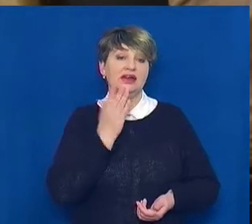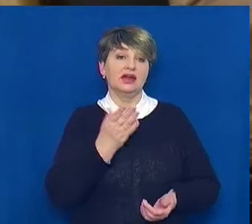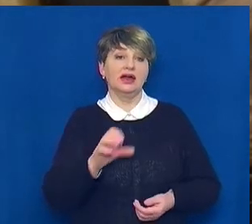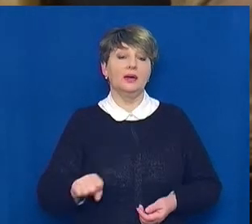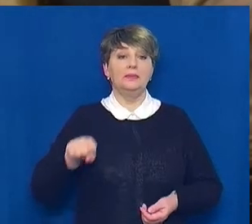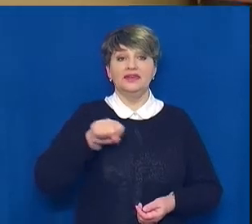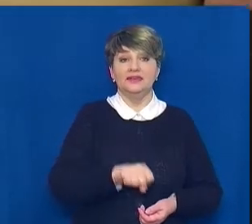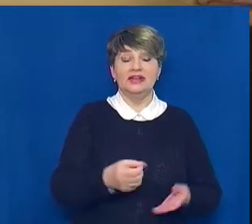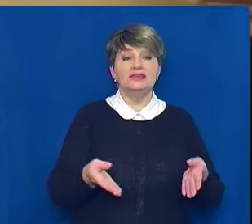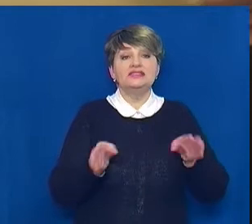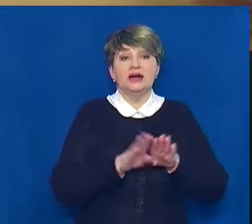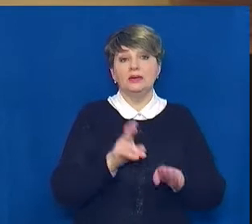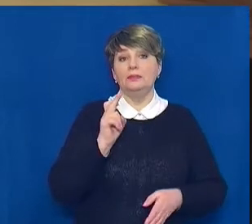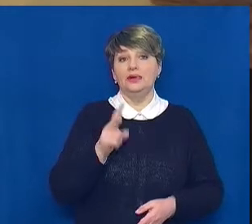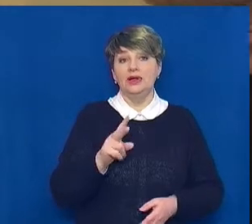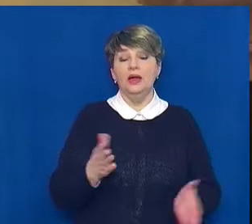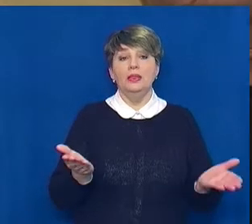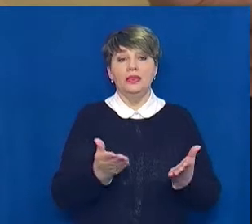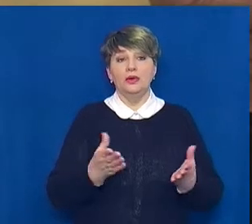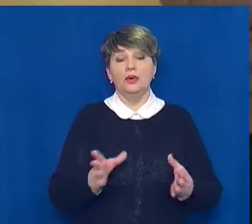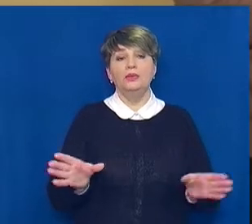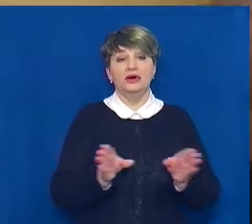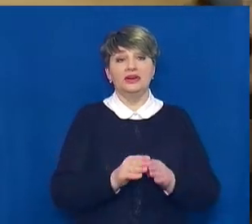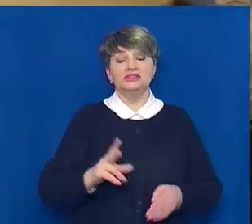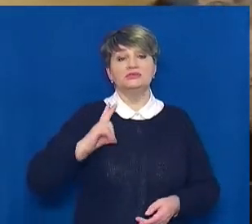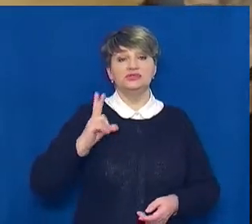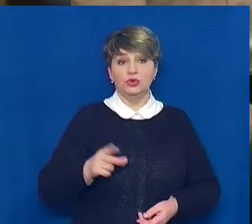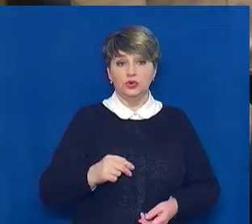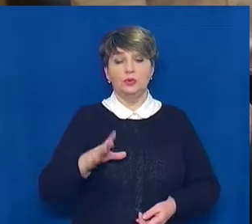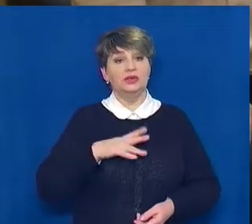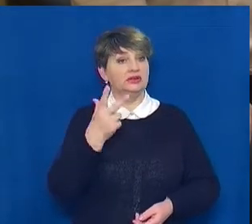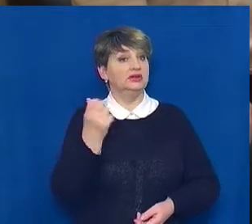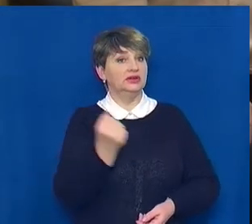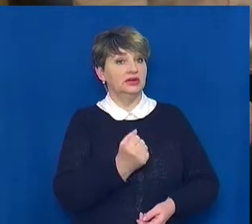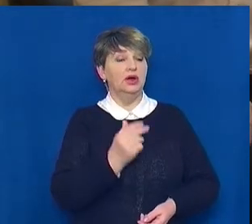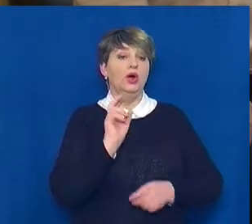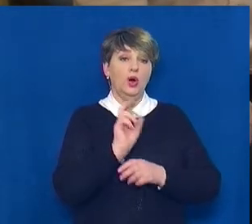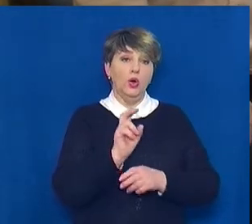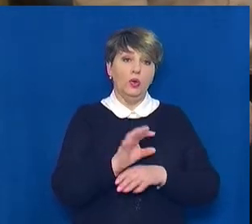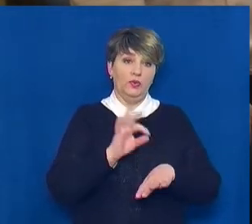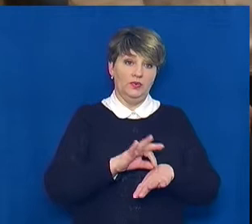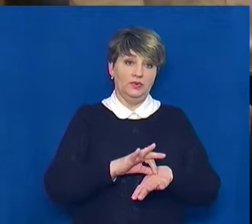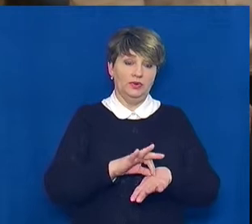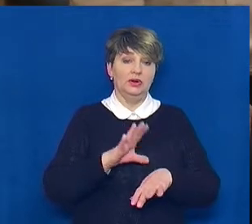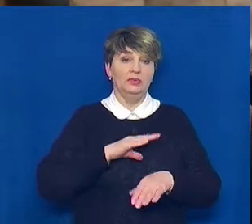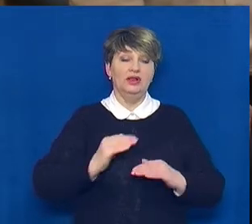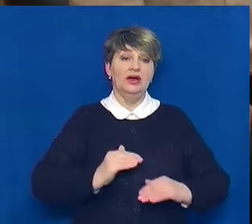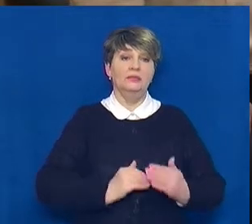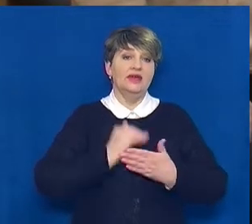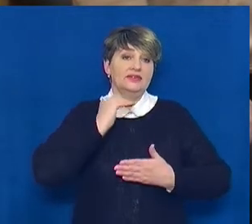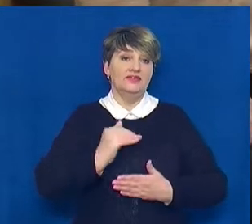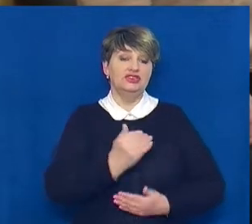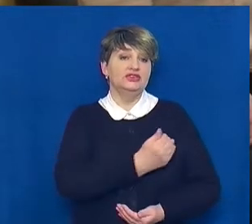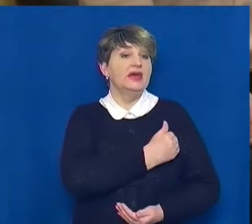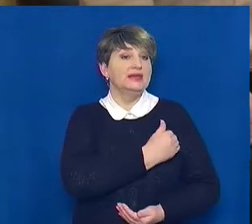закрити лікарняний, на якому разом із донькою Кірою пробула три тижні. Ходили в садочок, захворіли, було підвищення температури,